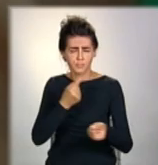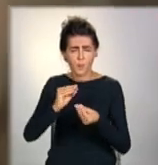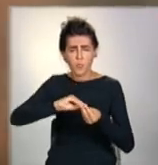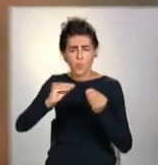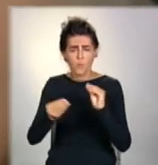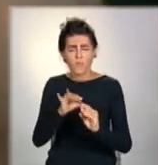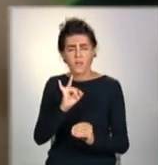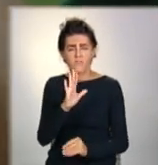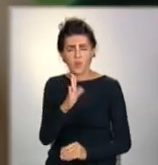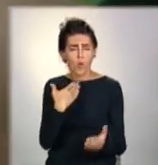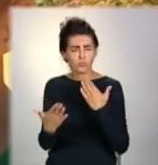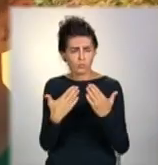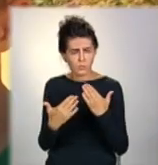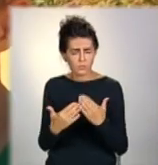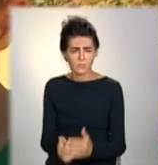числі у спілкуванні.